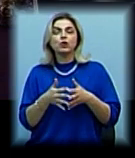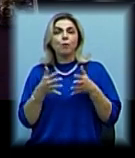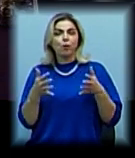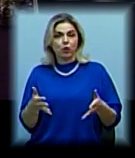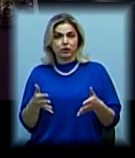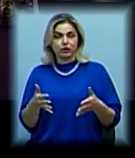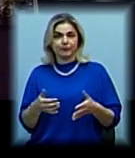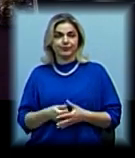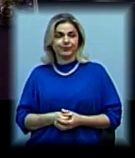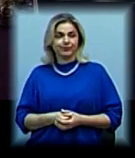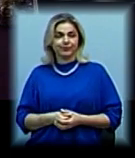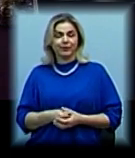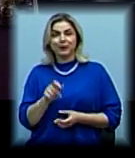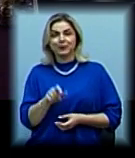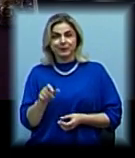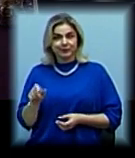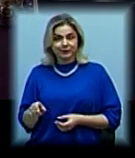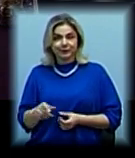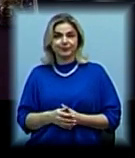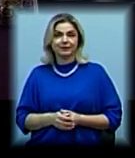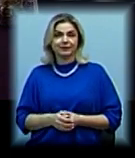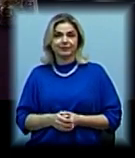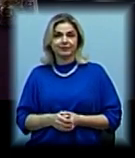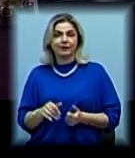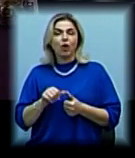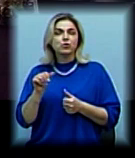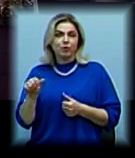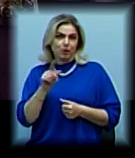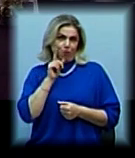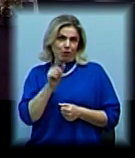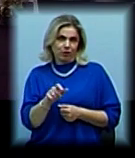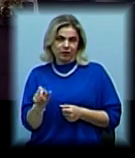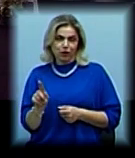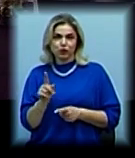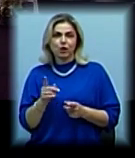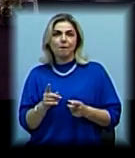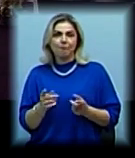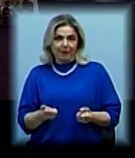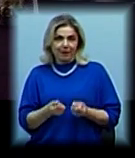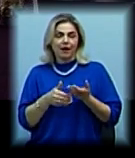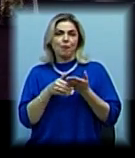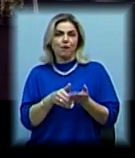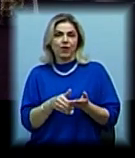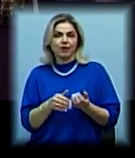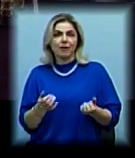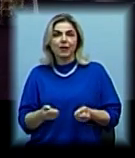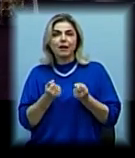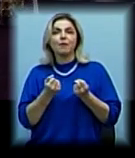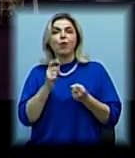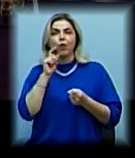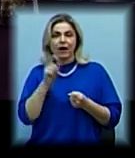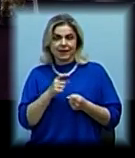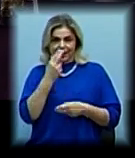людей, особливо молоді, щоб підтримувати українські